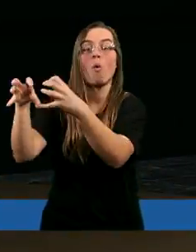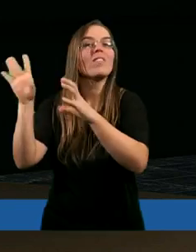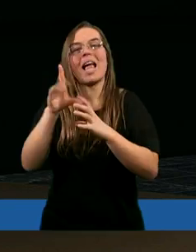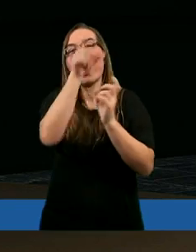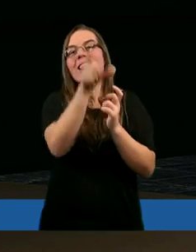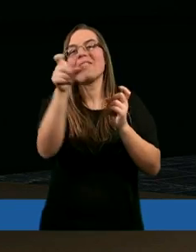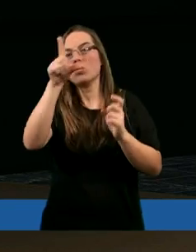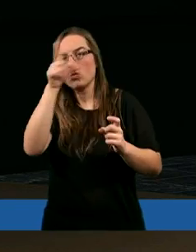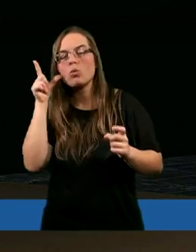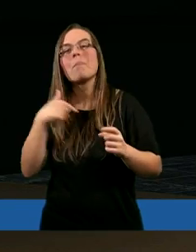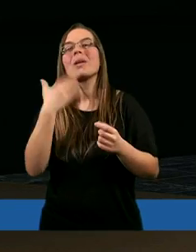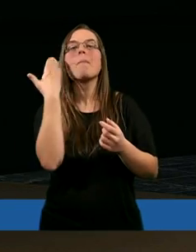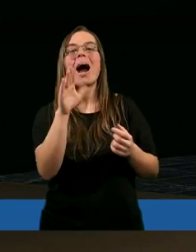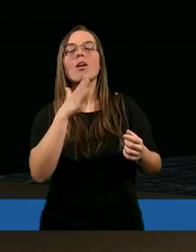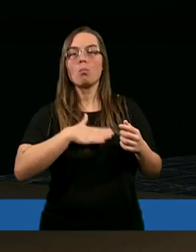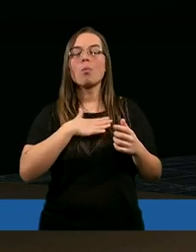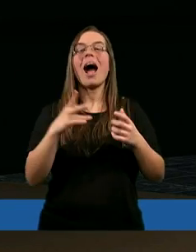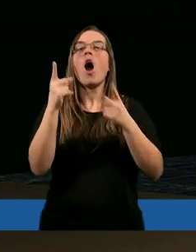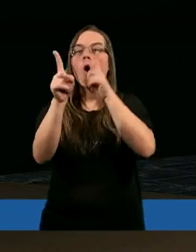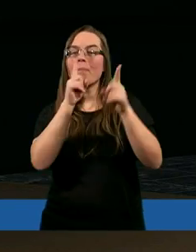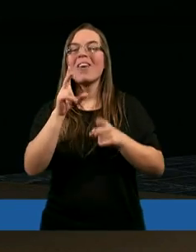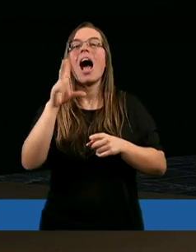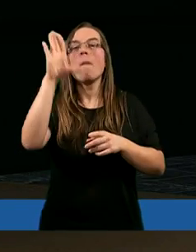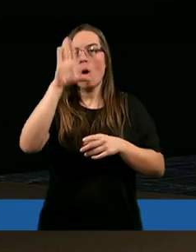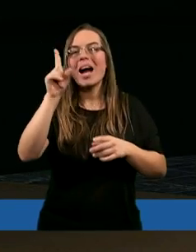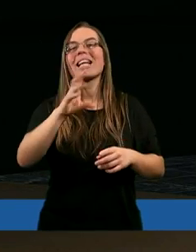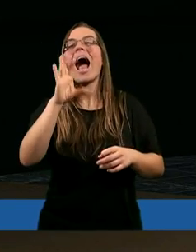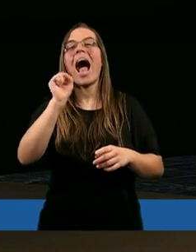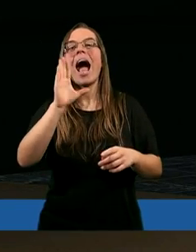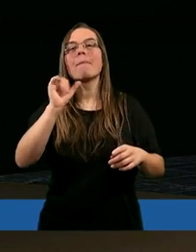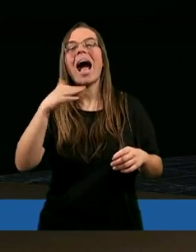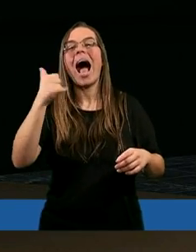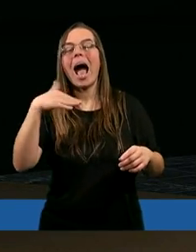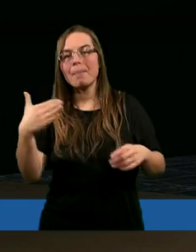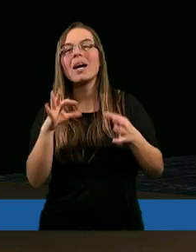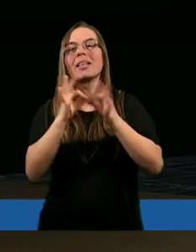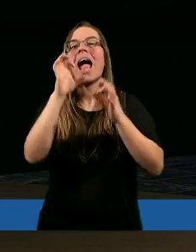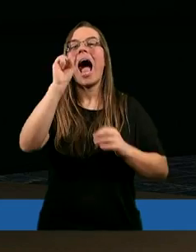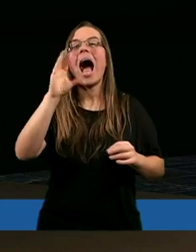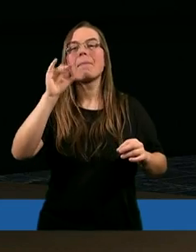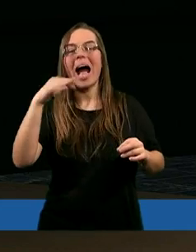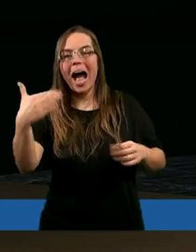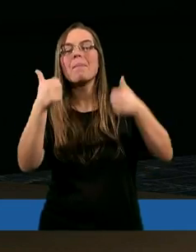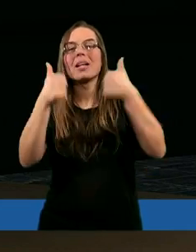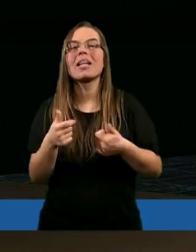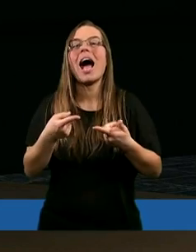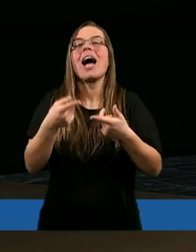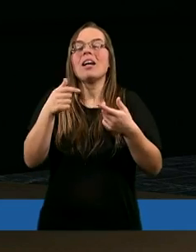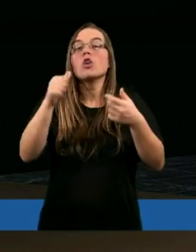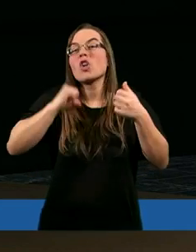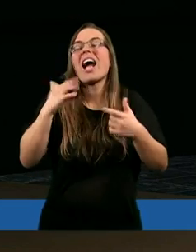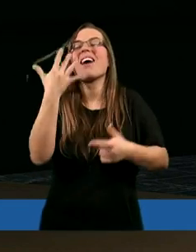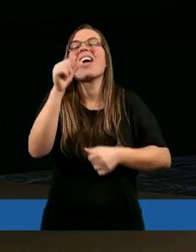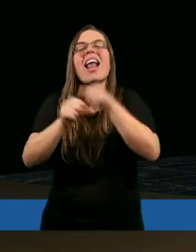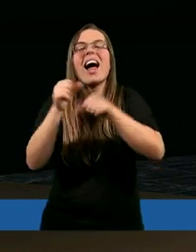Najbardziej mi się podoba rozmowa Pana Boga z Abrahamem na początku w Biblii. Jak Abraham czekał tyle lat na swojego